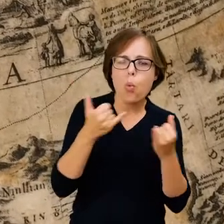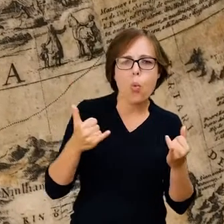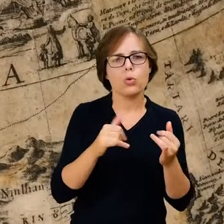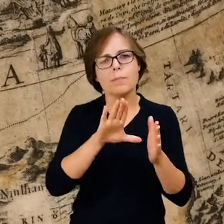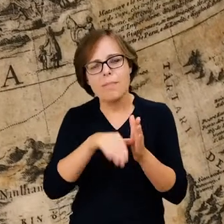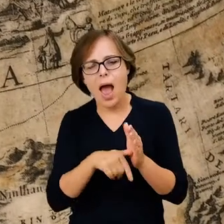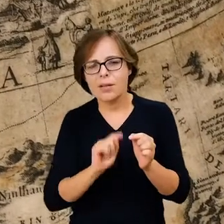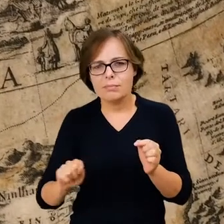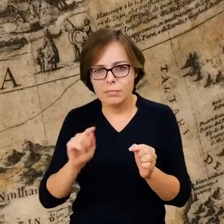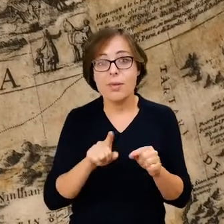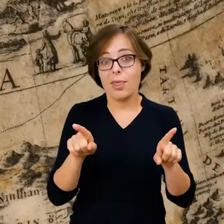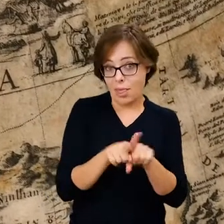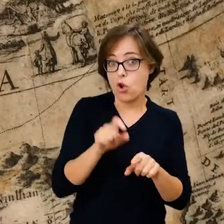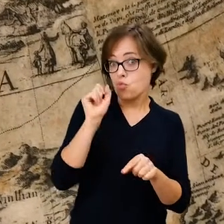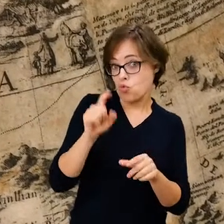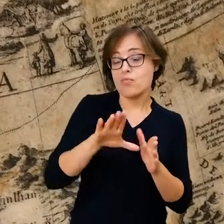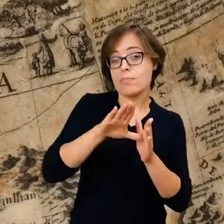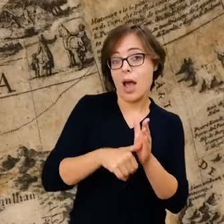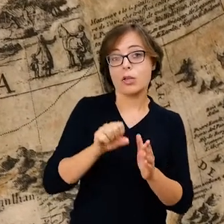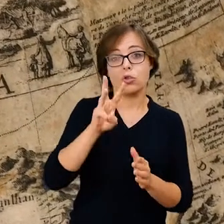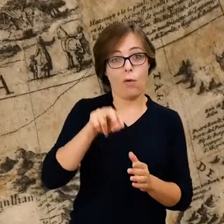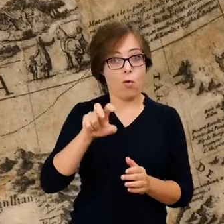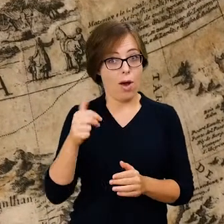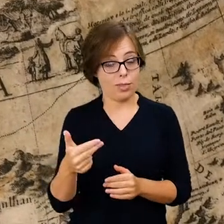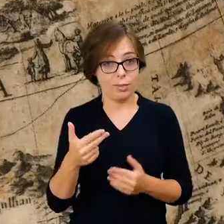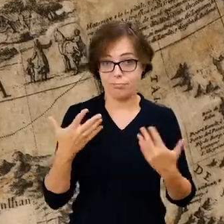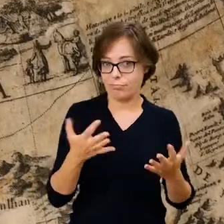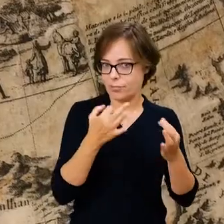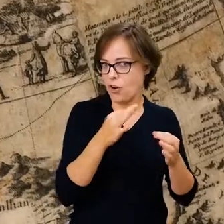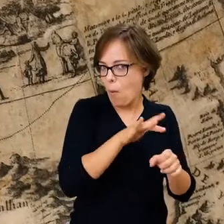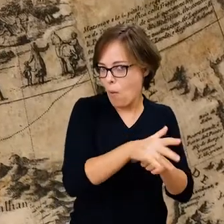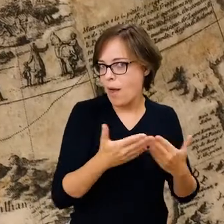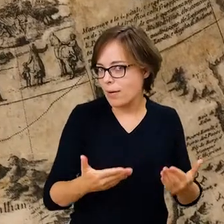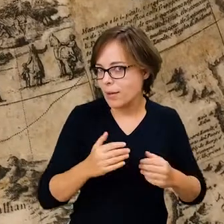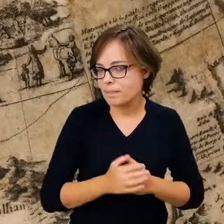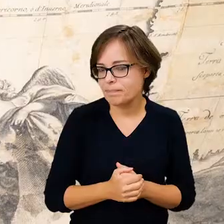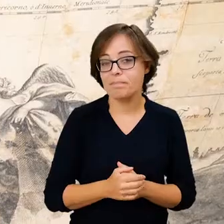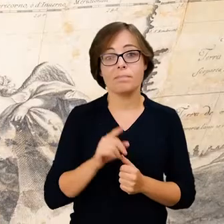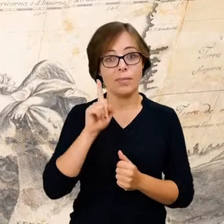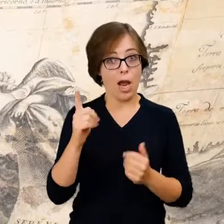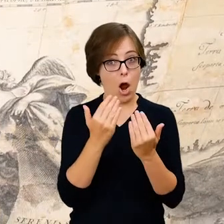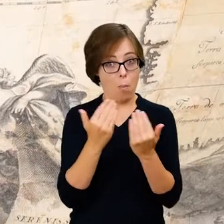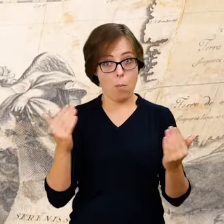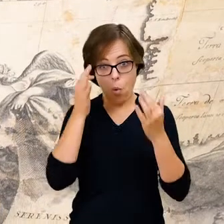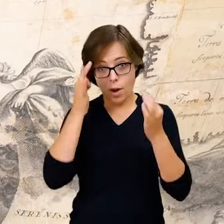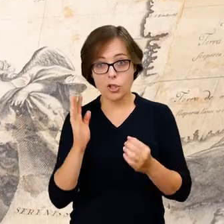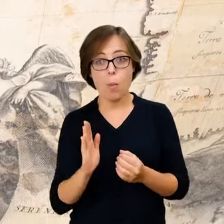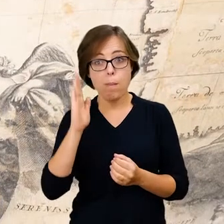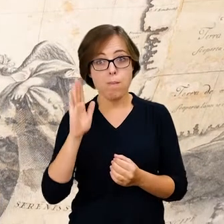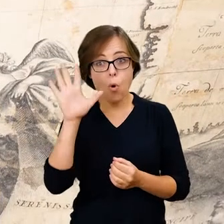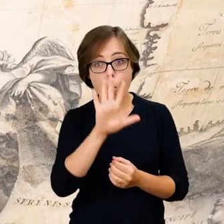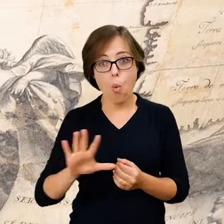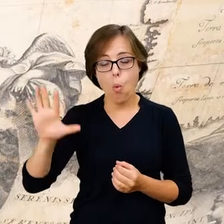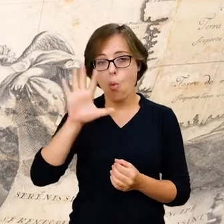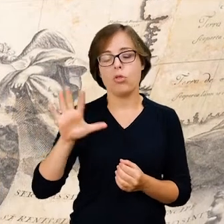miejscowości. No i znajdziemy tam również miejscowość Wuhan, która tak dzisiaj jest popularna. Z kolei na północ od muru